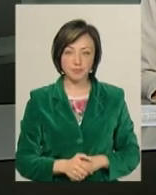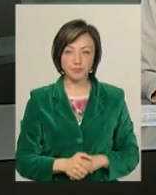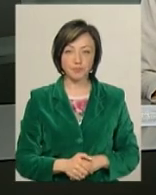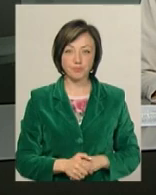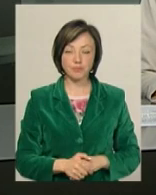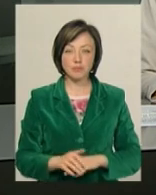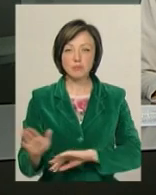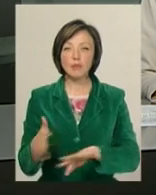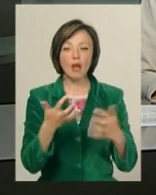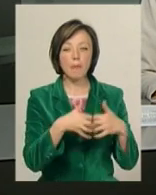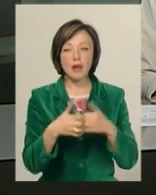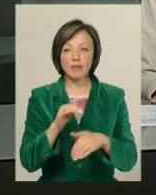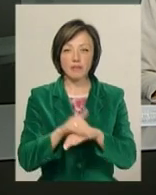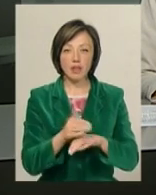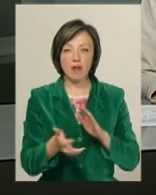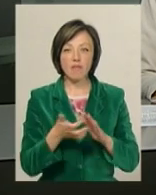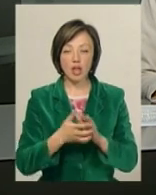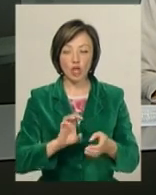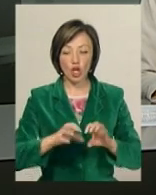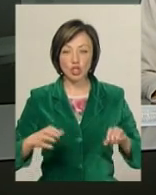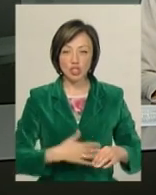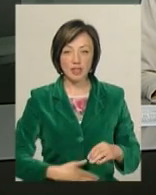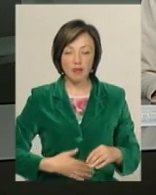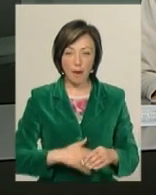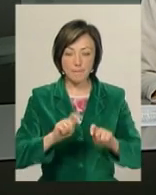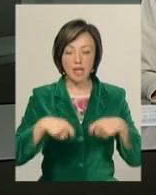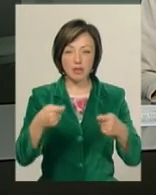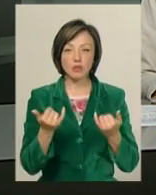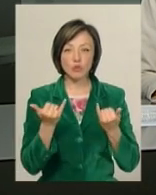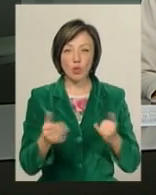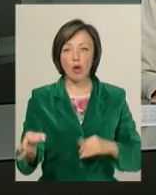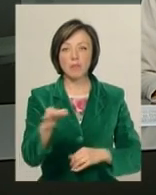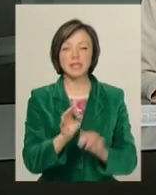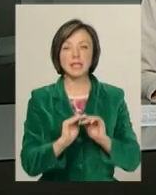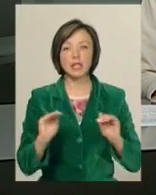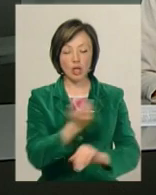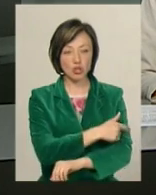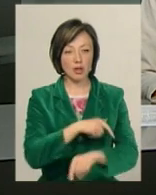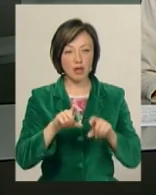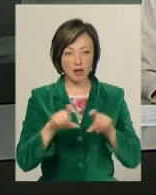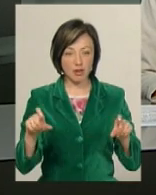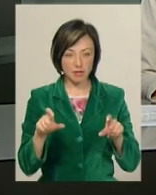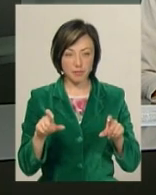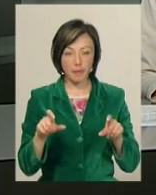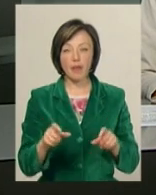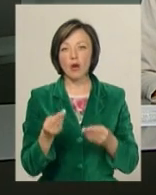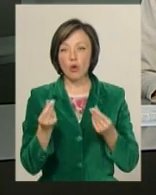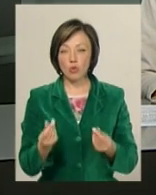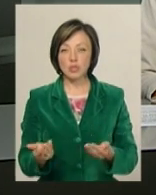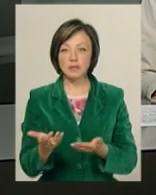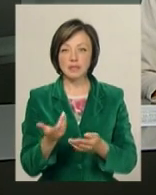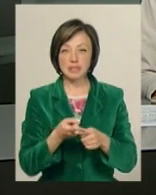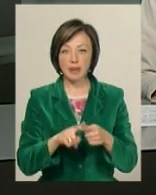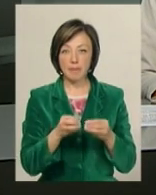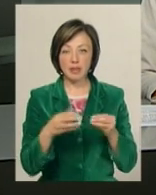Апарат для виявлення ватки шківника «Сигмоскоп» передали сьогодні обласній дитячій лікарні волонтери. Гроші на нього –